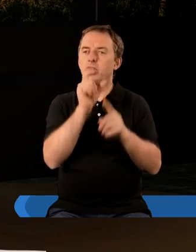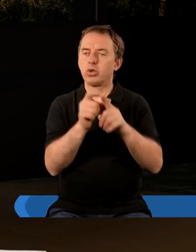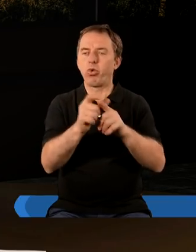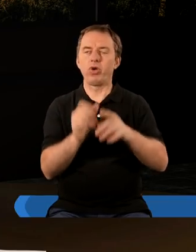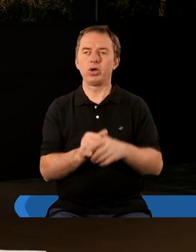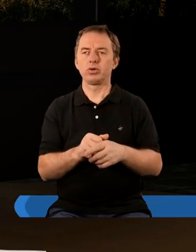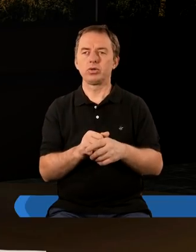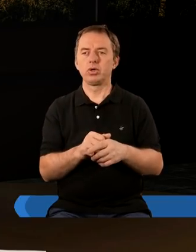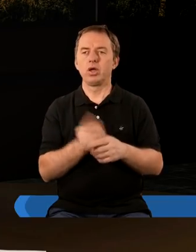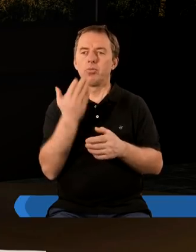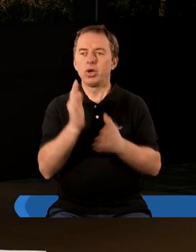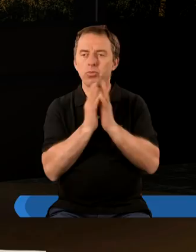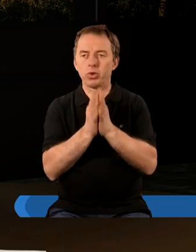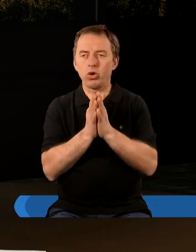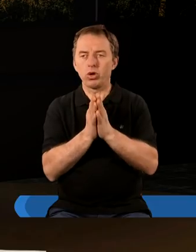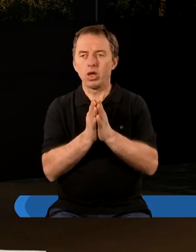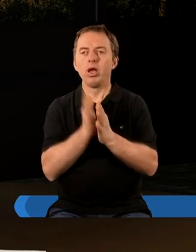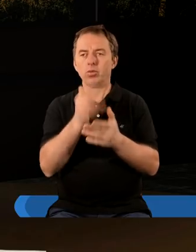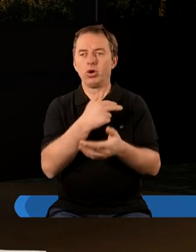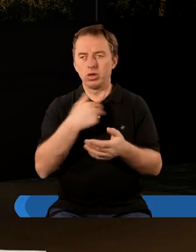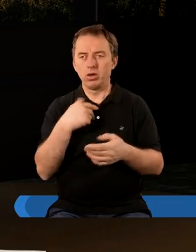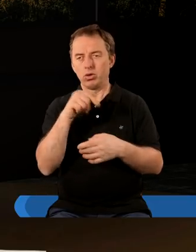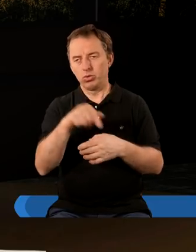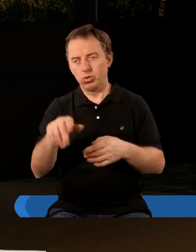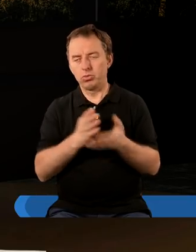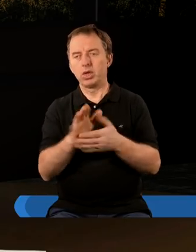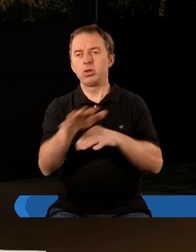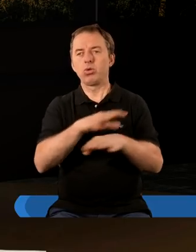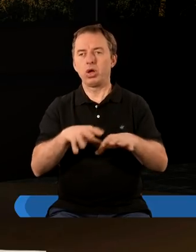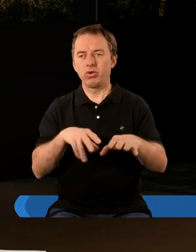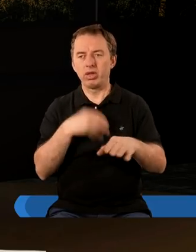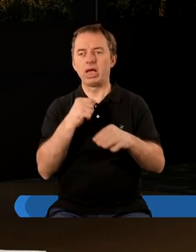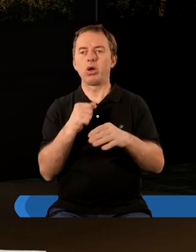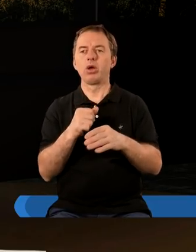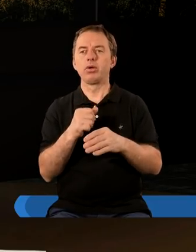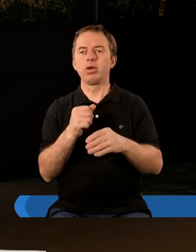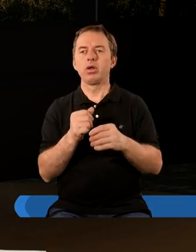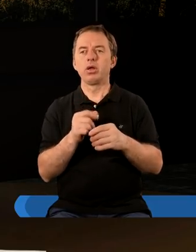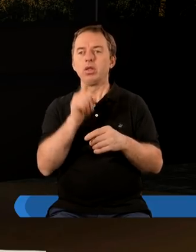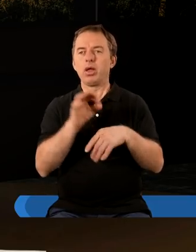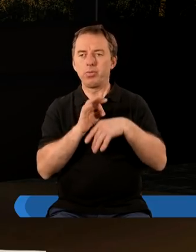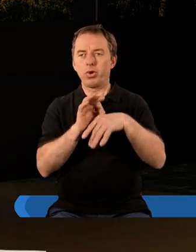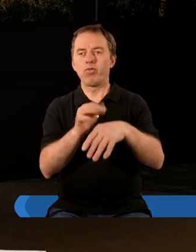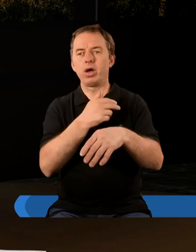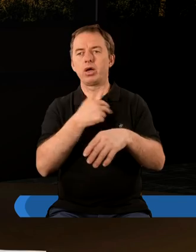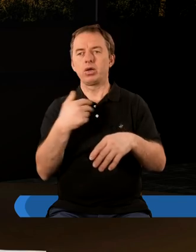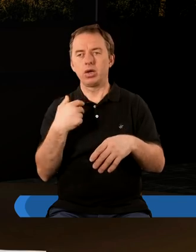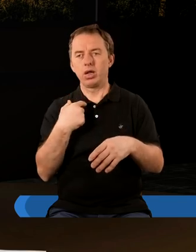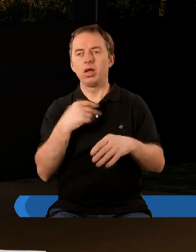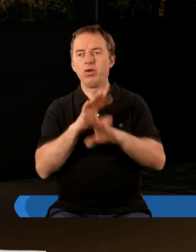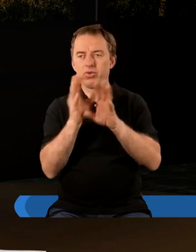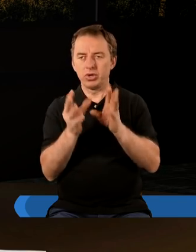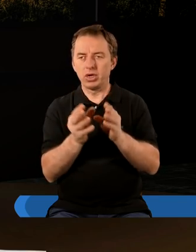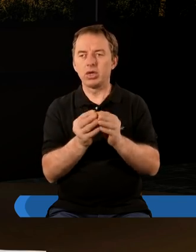Twoje Słowo. I bardzo Cię prosimy, bądź z nami tutaj przez swojego Ducha Świętego. I to Ty prowadź nas i